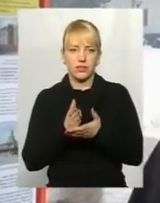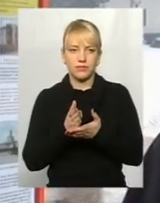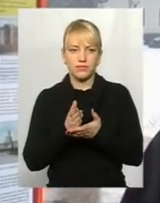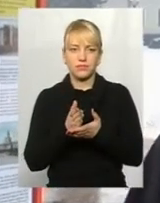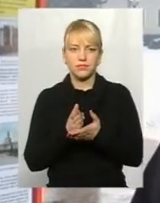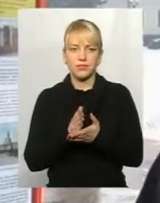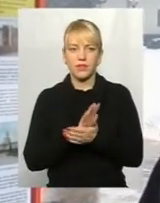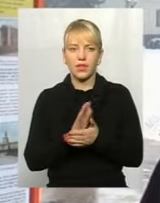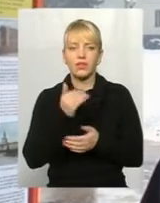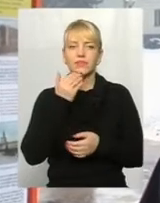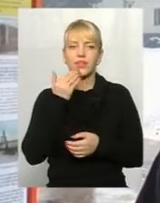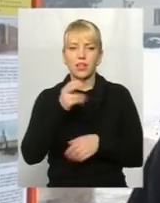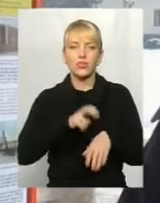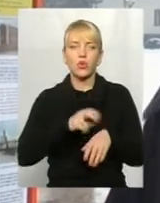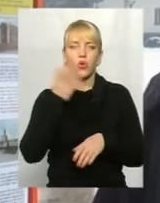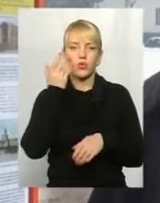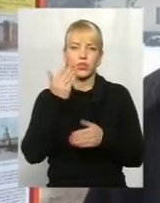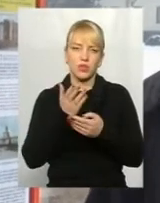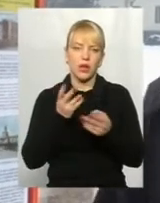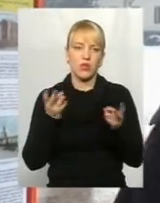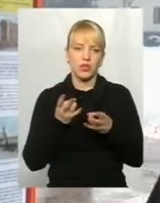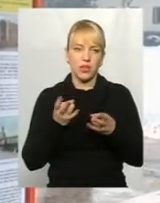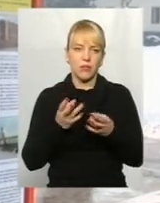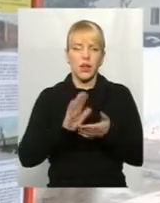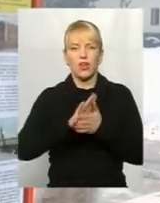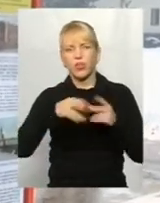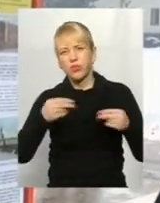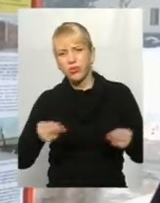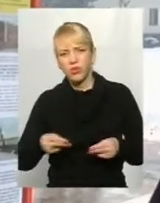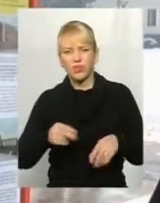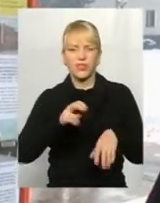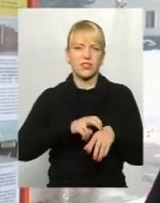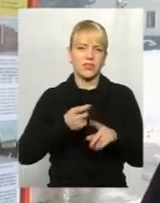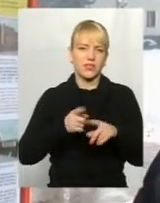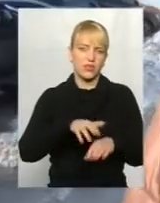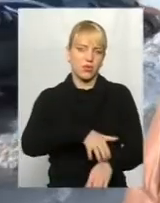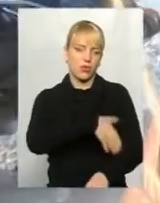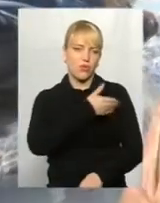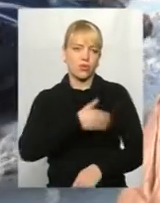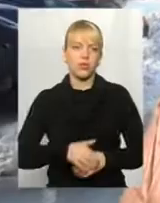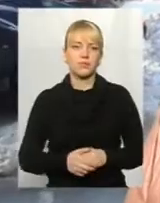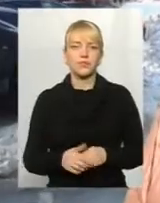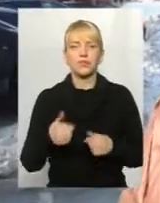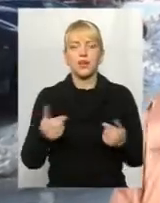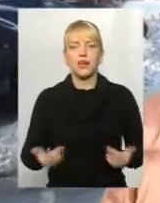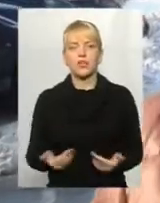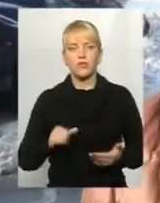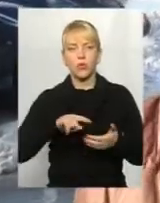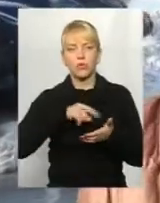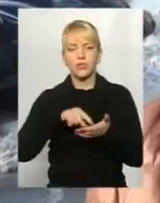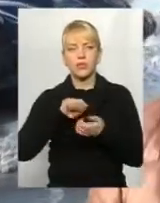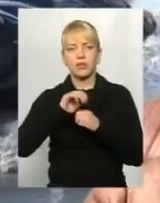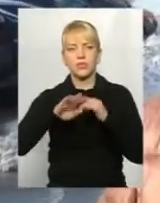звертатися до лікаря, коли є потреба. Викладання договору з лікарем – це дуже довго, я думаю. Я живу в місті Кам